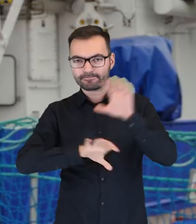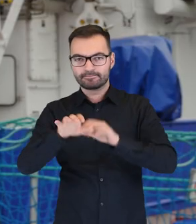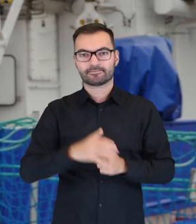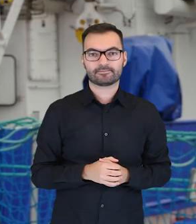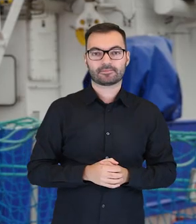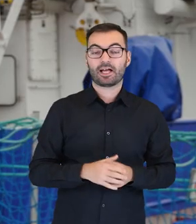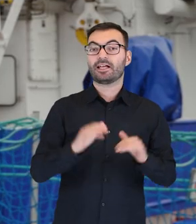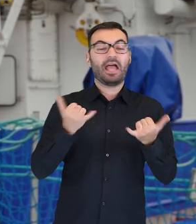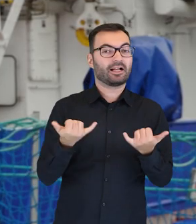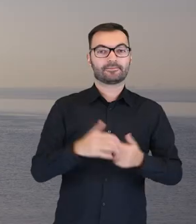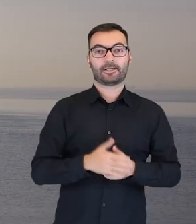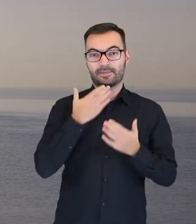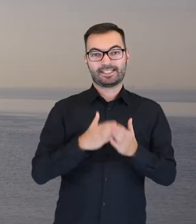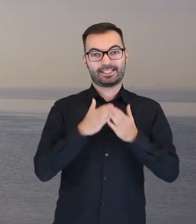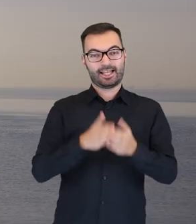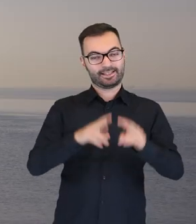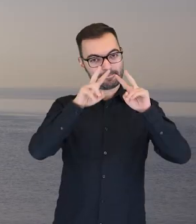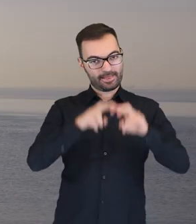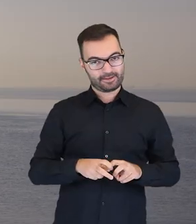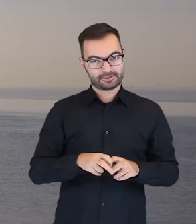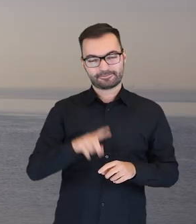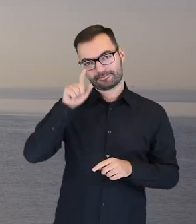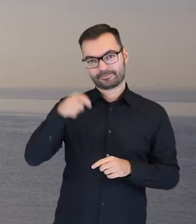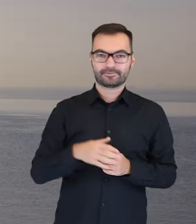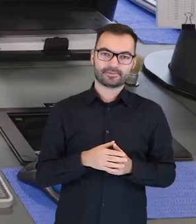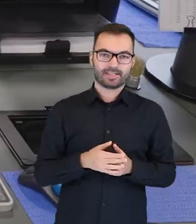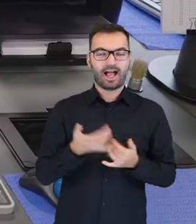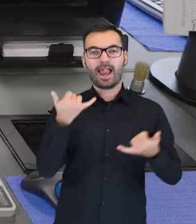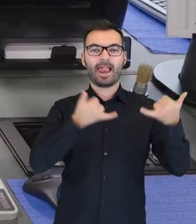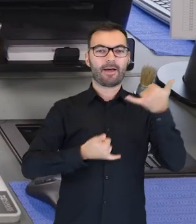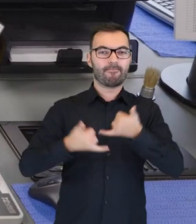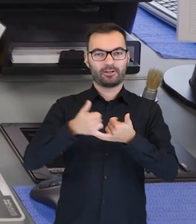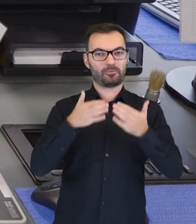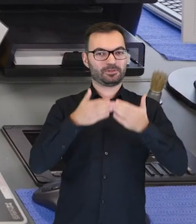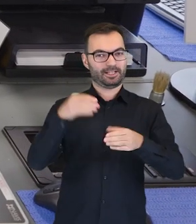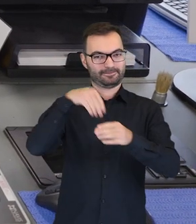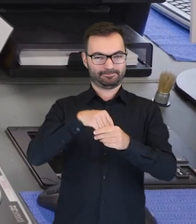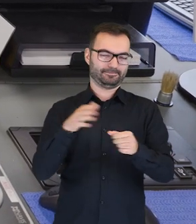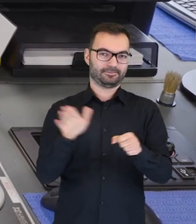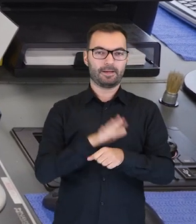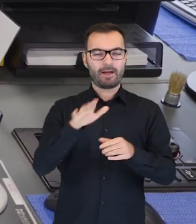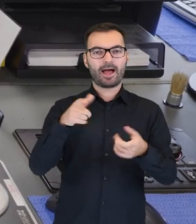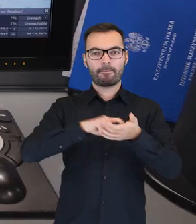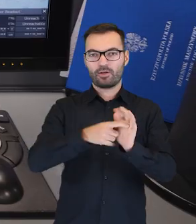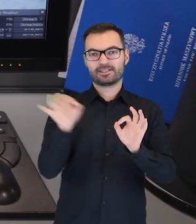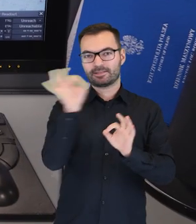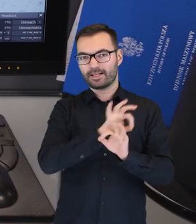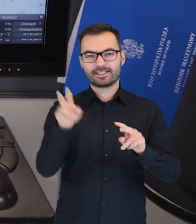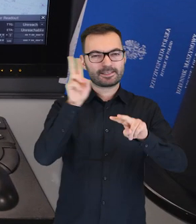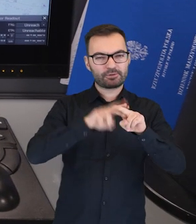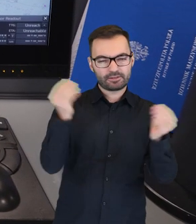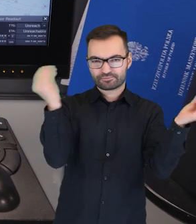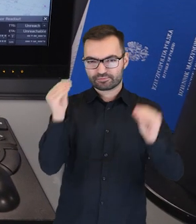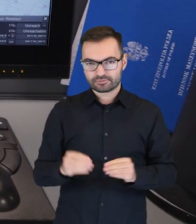a umożliwiają im to m.in. statki badawcze, które można nazwać pływającymi laboratoriami. Wyposażone są w pomieszczenia z odpowiednią